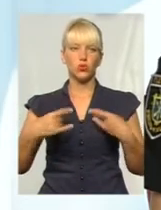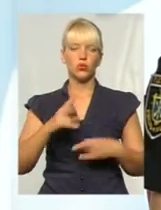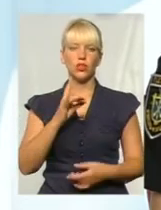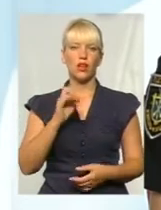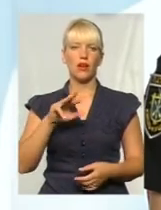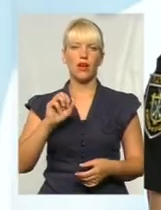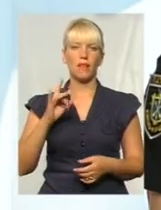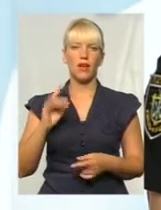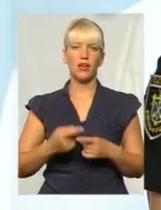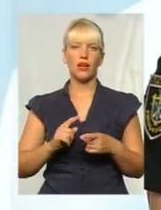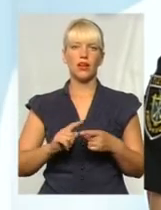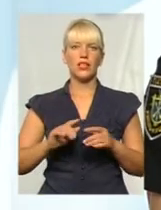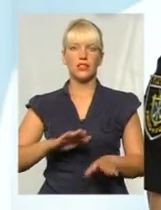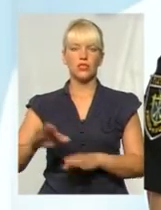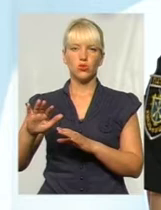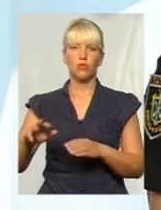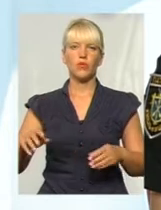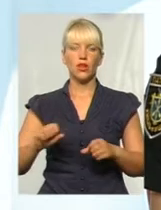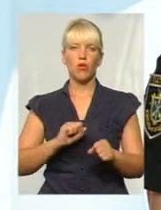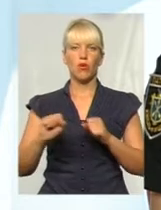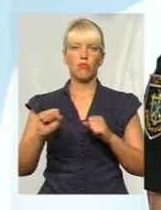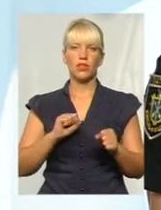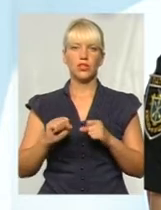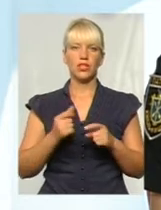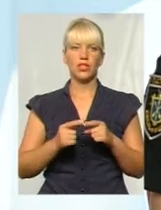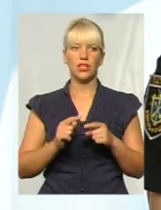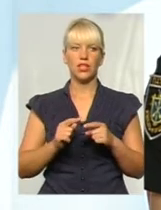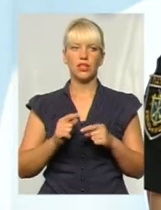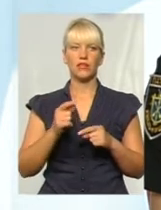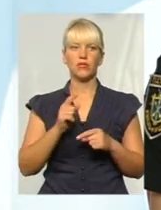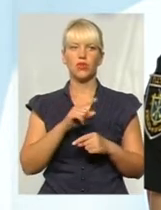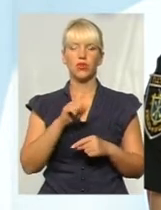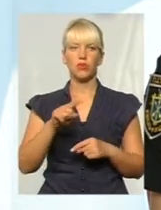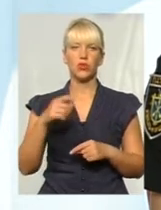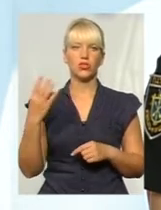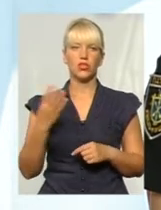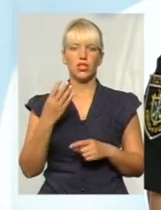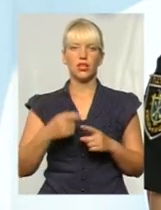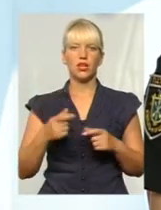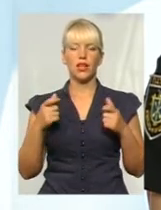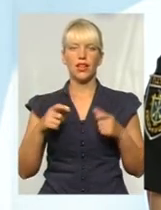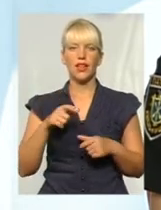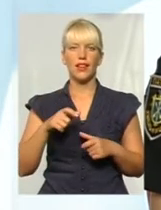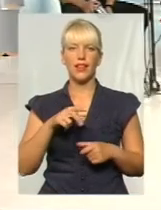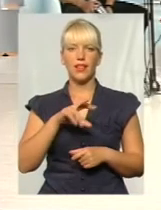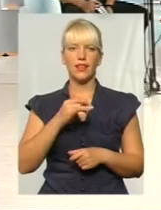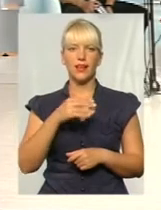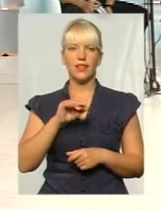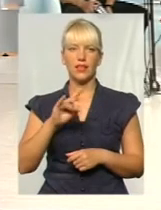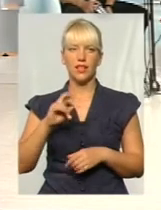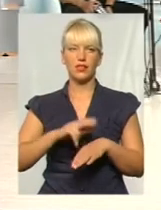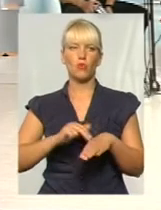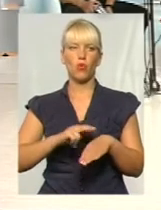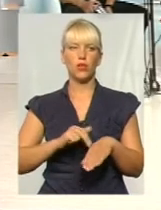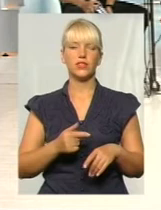заступник командира роти номер 4 батальйону управління патрульною поліцією у Хмельницькому, лейтенант поліції. Доброго дня, пані